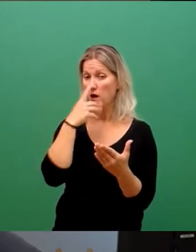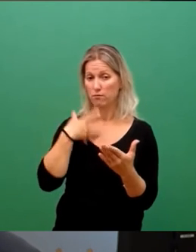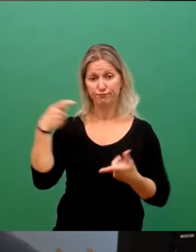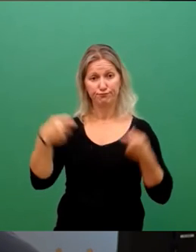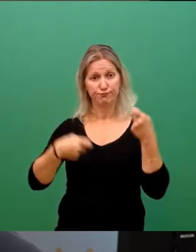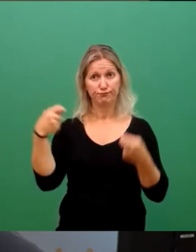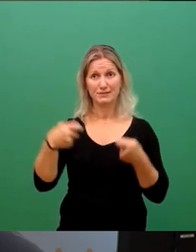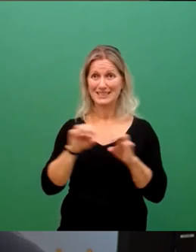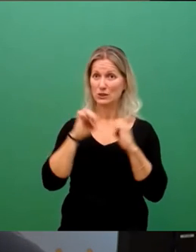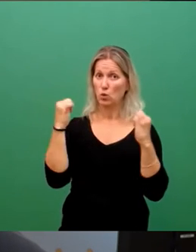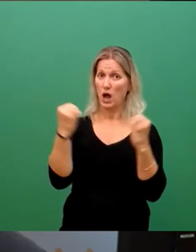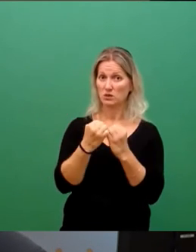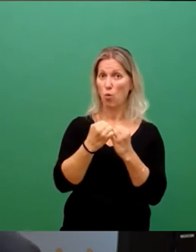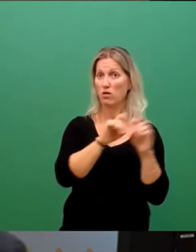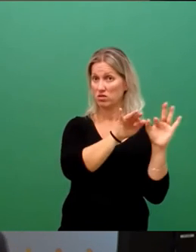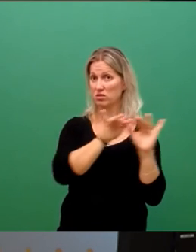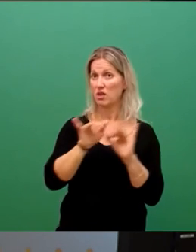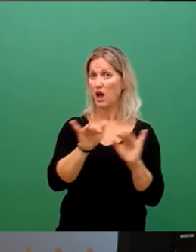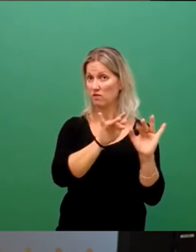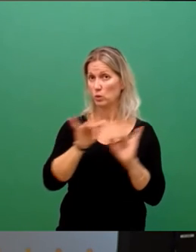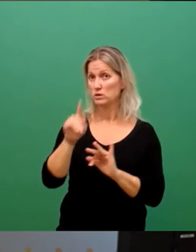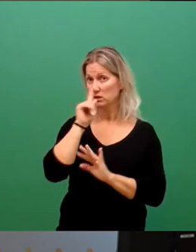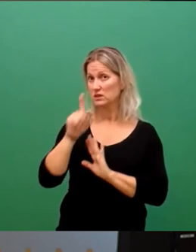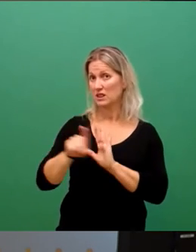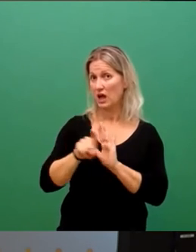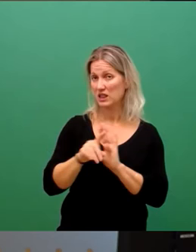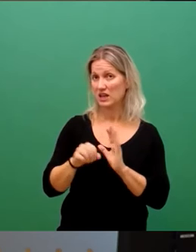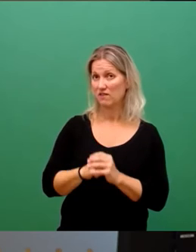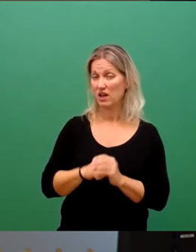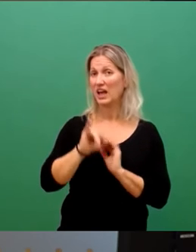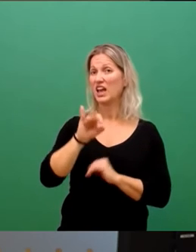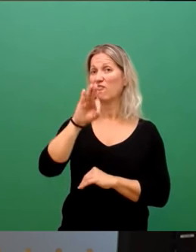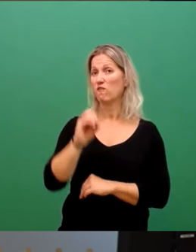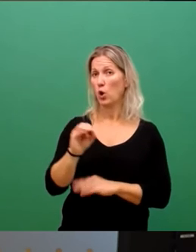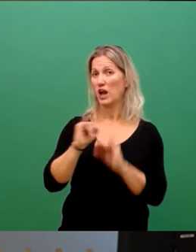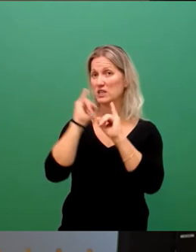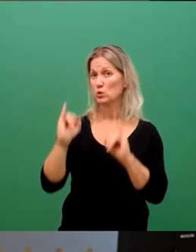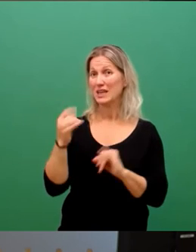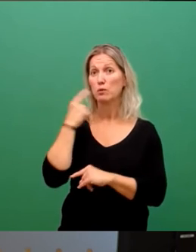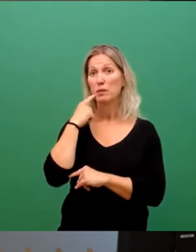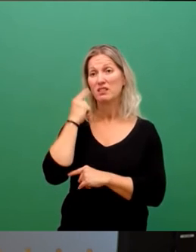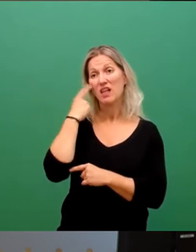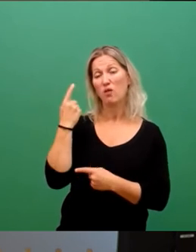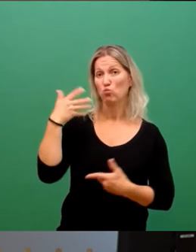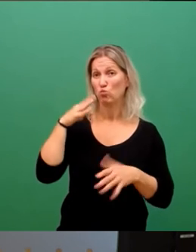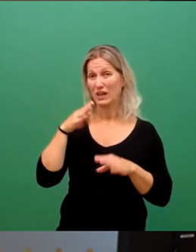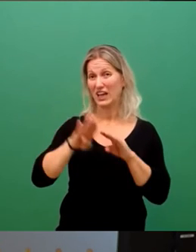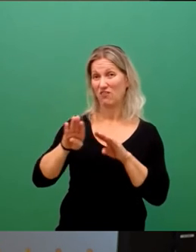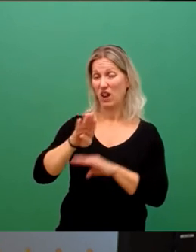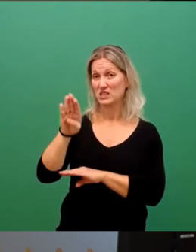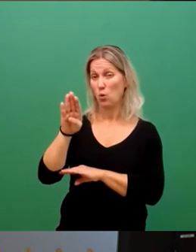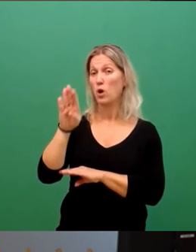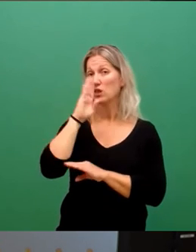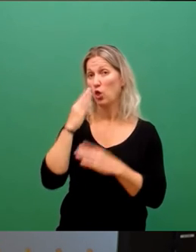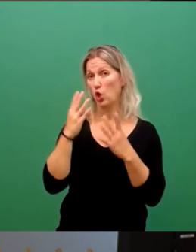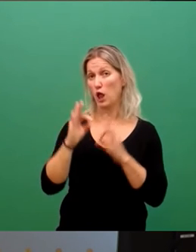Situation auswirken werden. Hier rechnet das IFO-Institut aktuell mit über 9 Prozent Anstieg der Verbraucherpreise